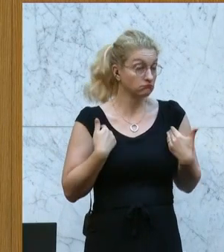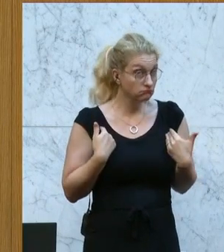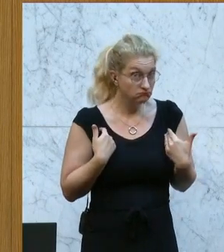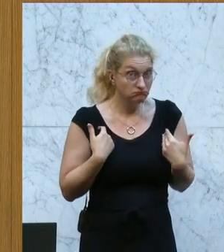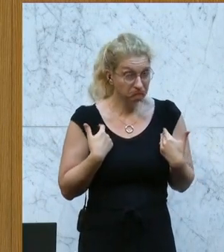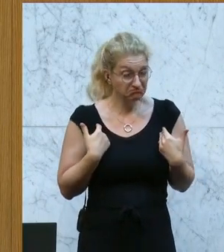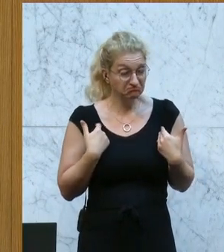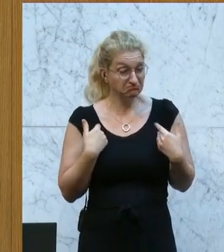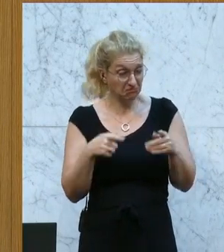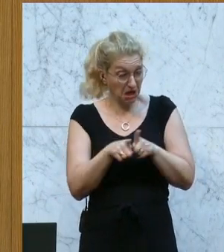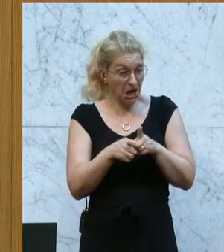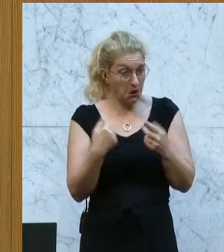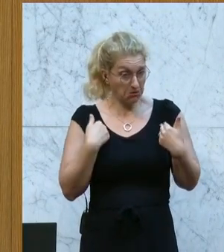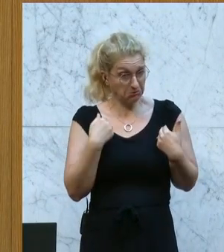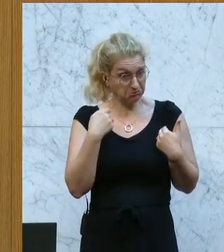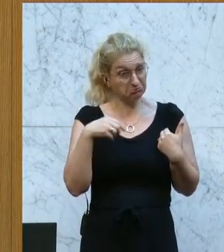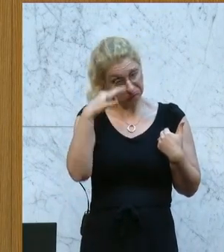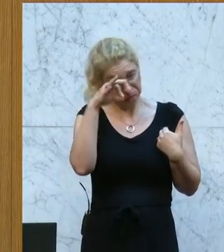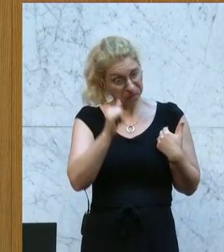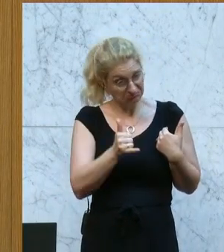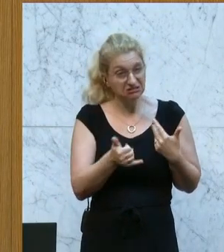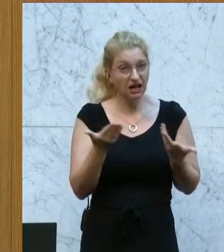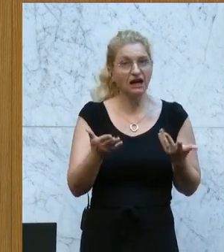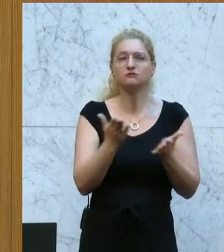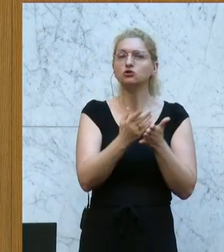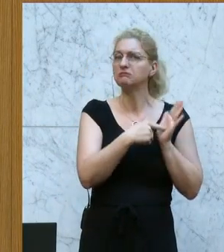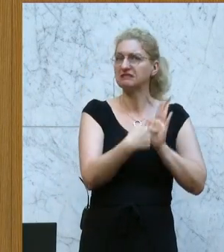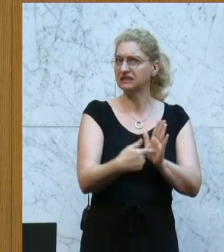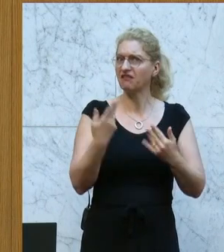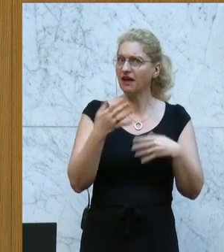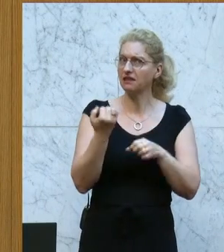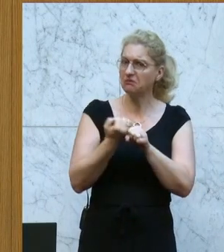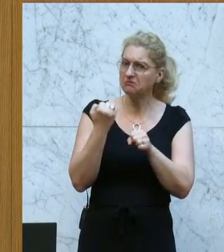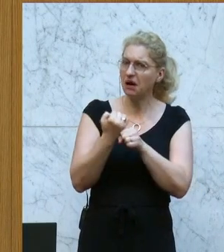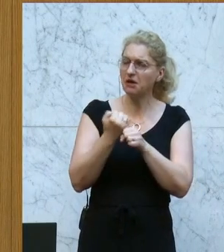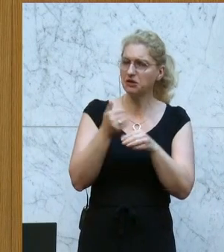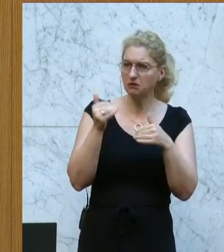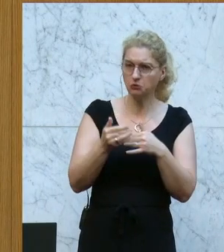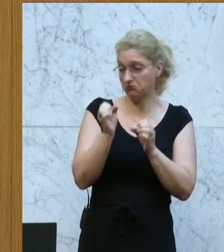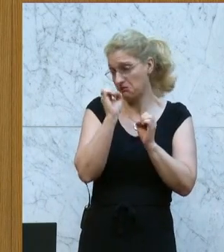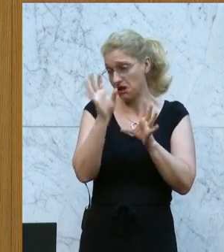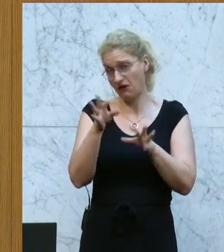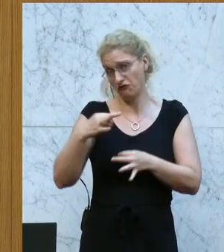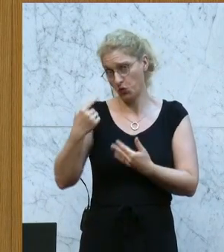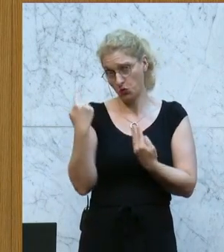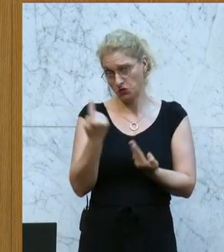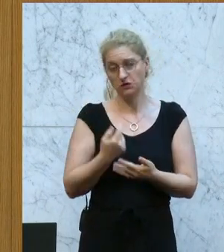steht. Grundsätzlich, es wurde ja auch schon dargestellt. Ich glaube, wir müssen hier weiter daran arbeiten. Das ist gar keine Frage aus unserer Sicht.